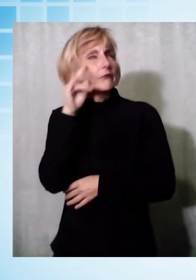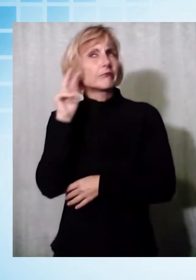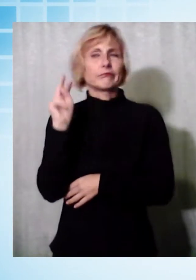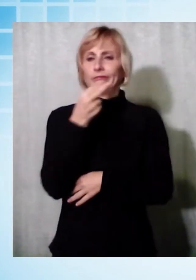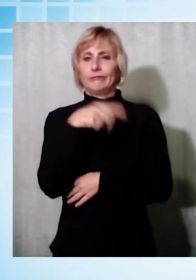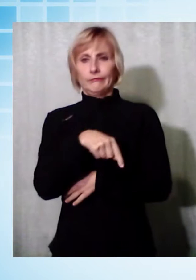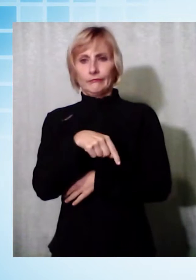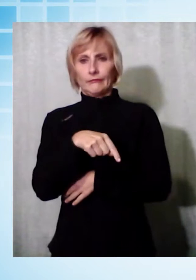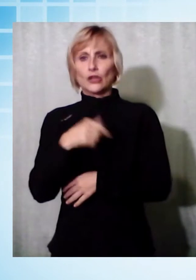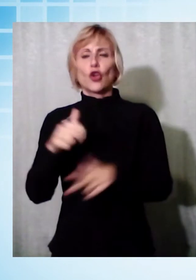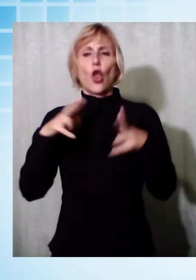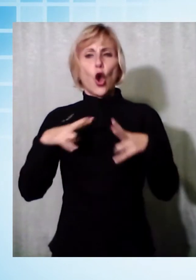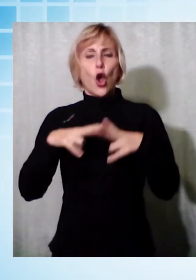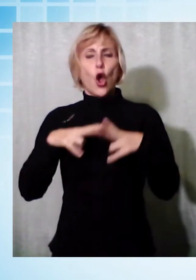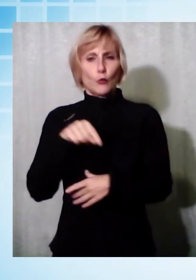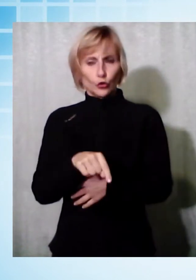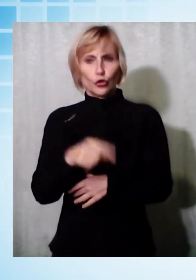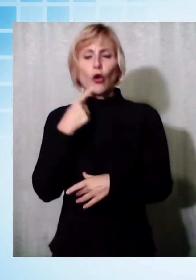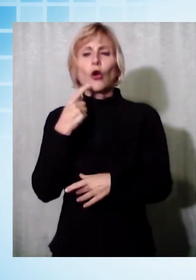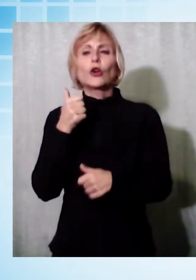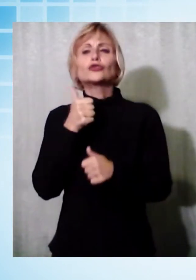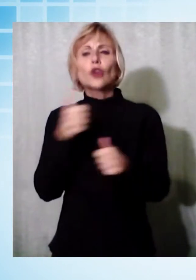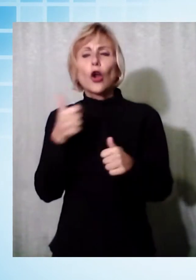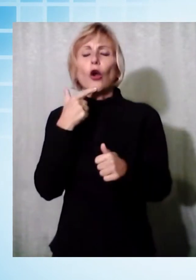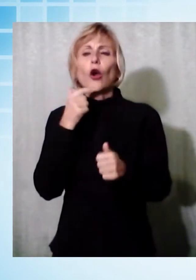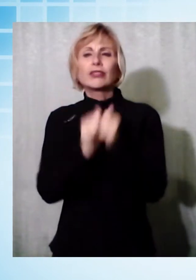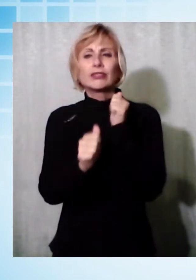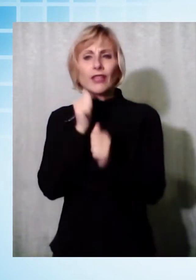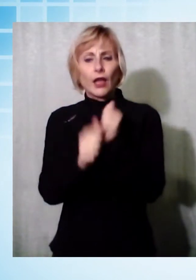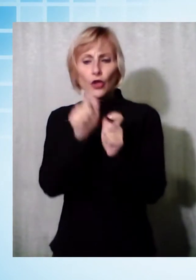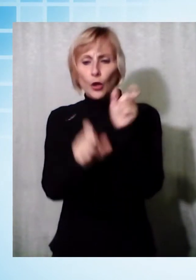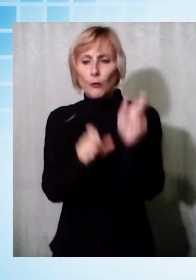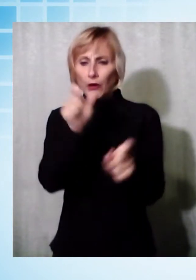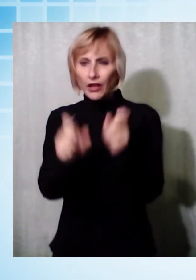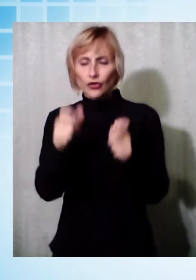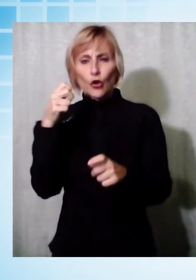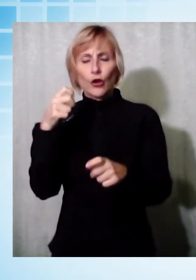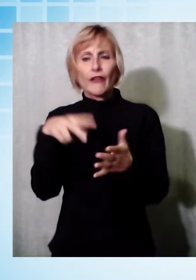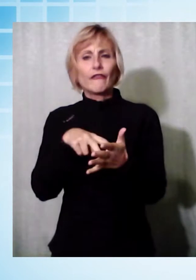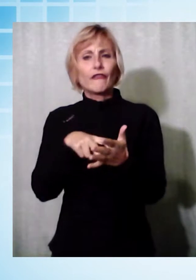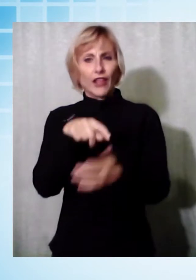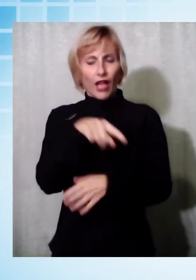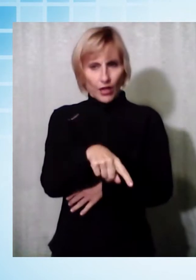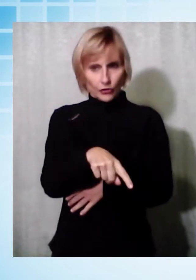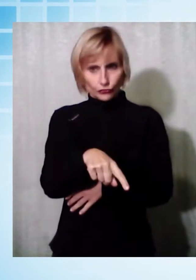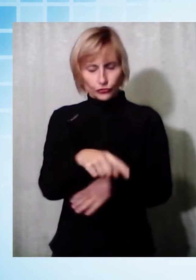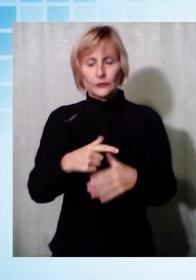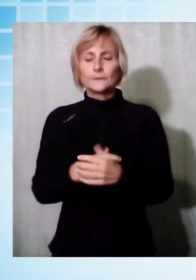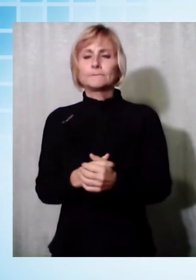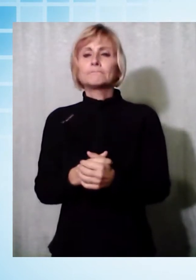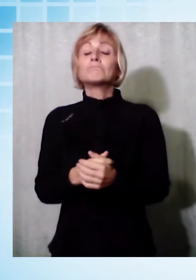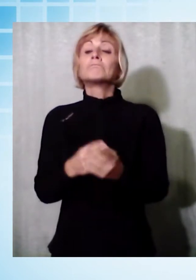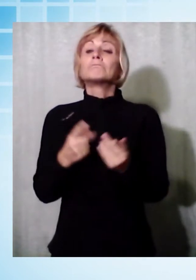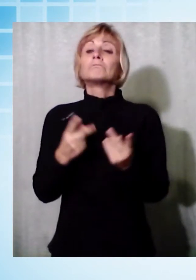comodo. Il tutto sulla pelle di persone fragili, impossibilitate a ribellarsi e minacciate di ritorsioni nel caso avessero denunciato queste